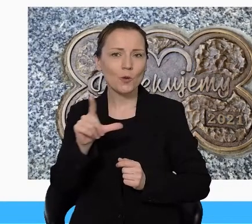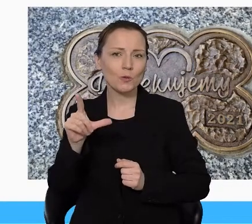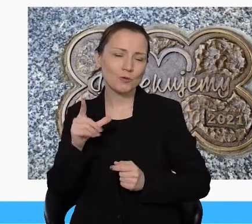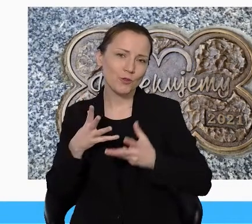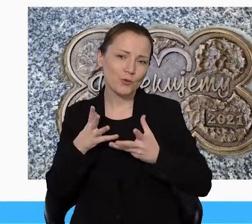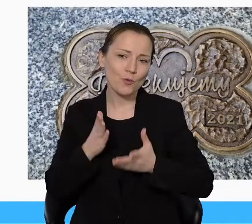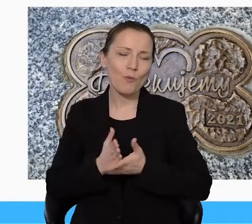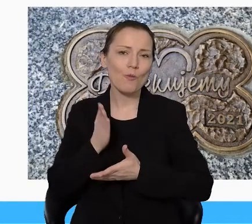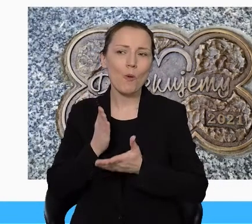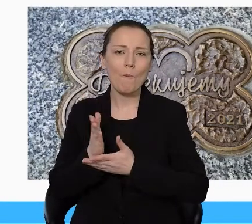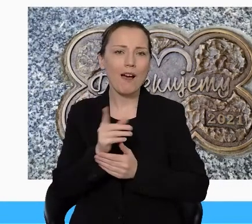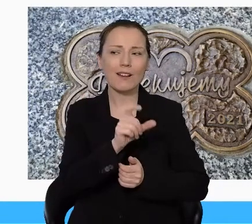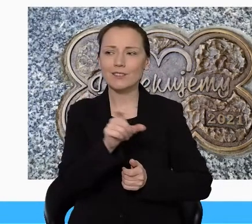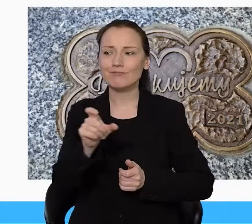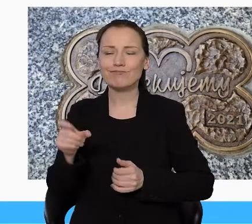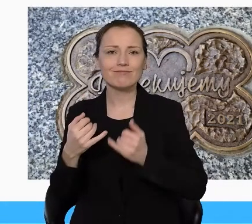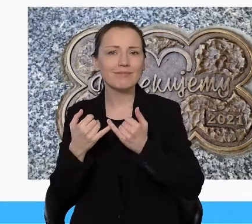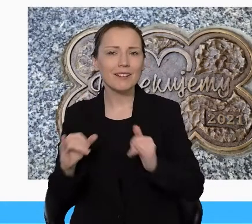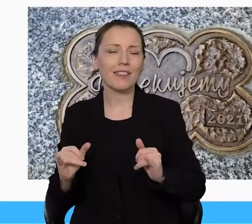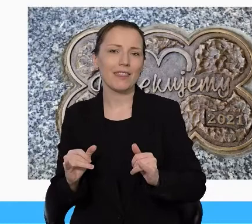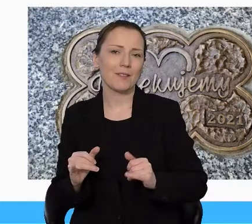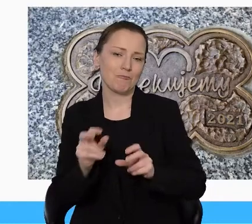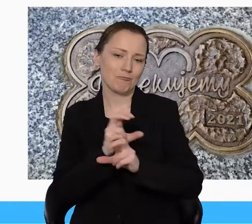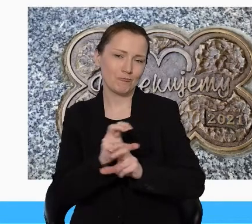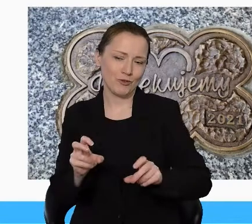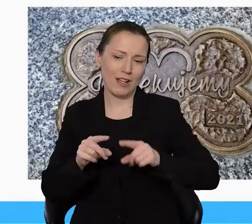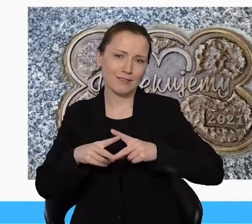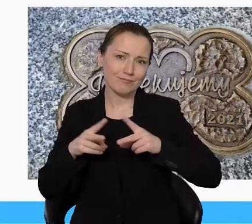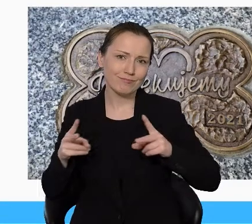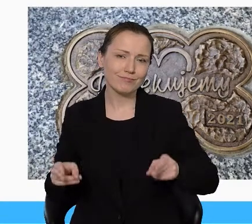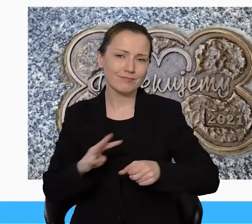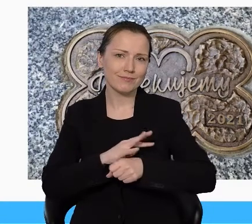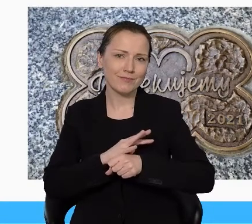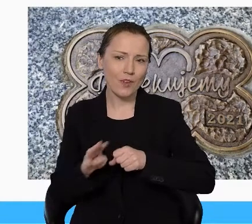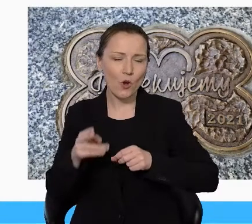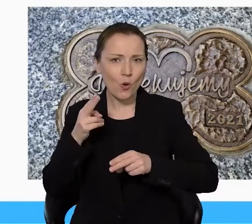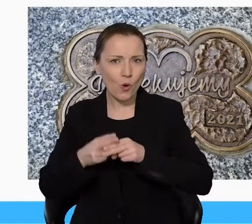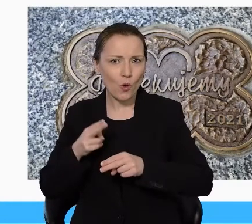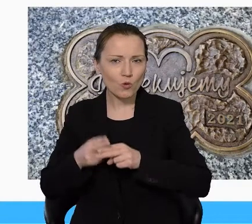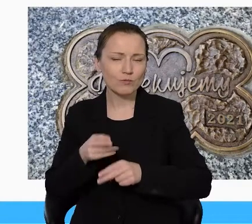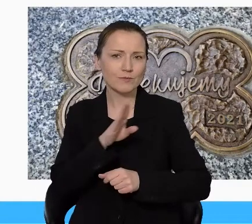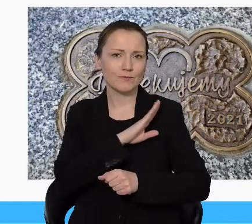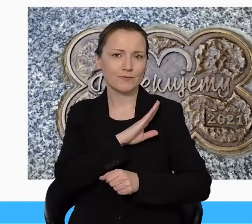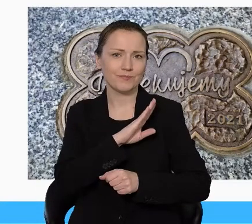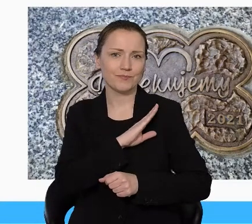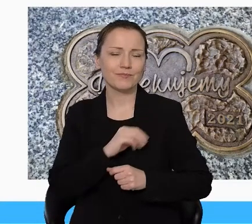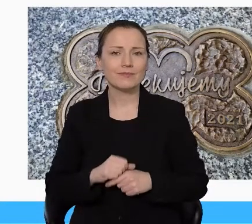chcą pomagać innym w tak trudnym czasie, jak czas pandemii, epidemii, czas zachorowań, zgonów.